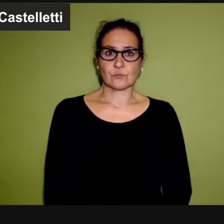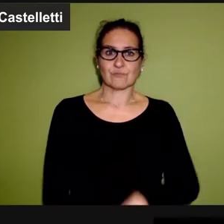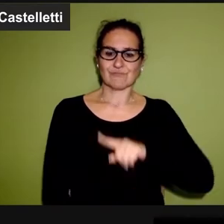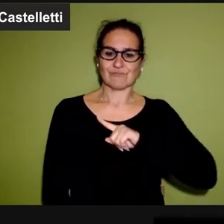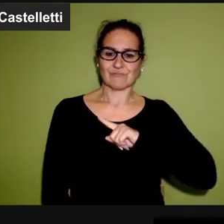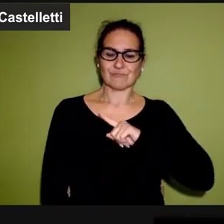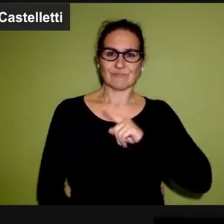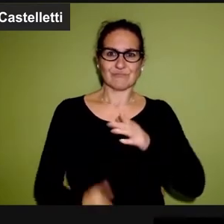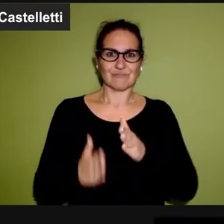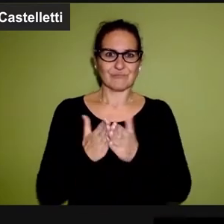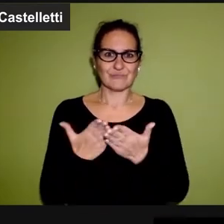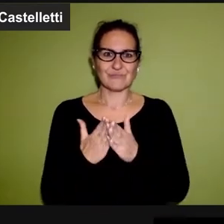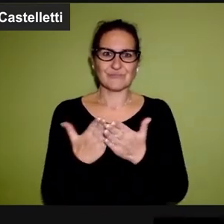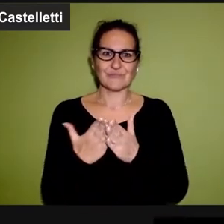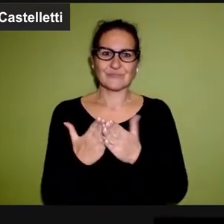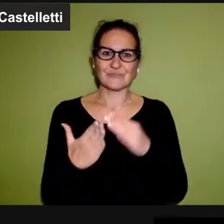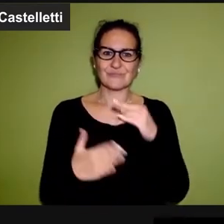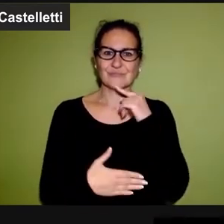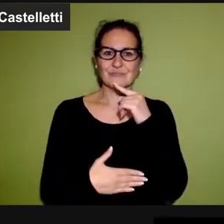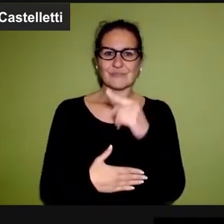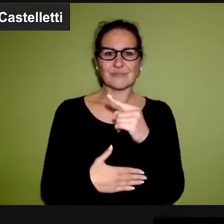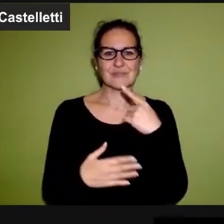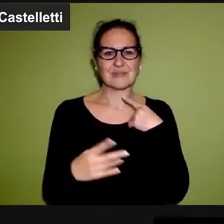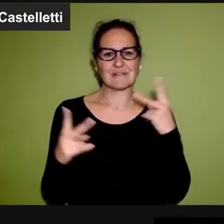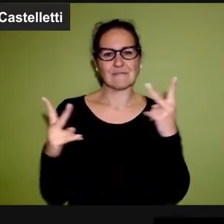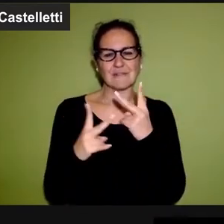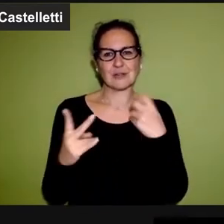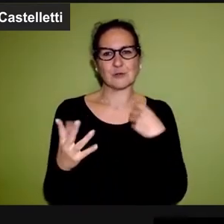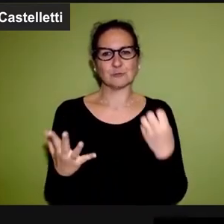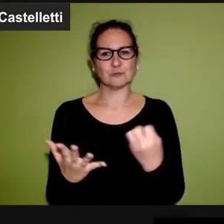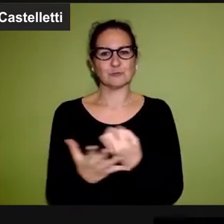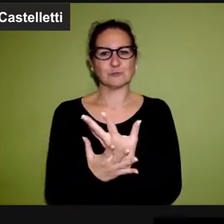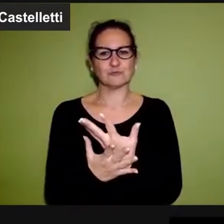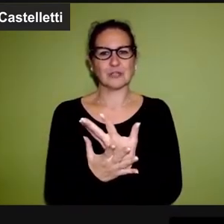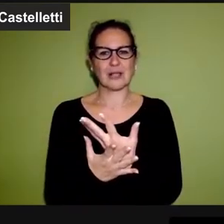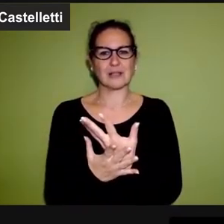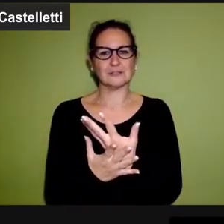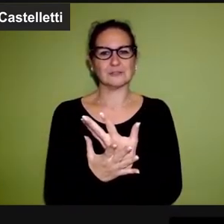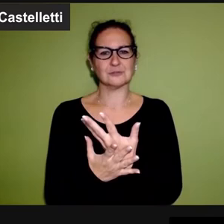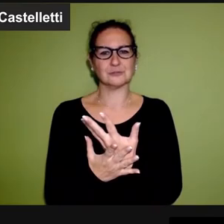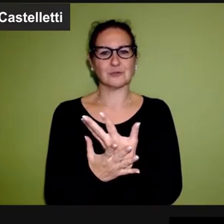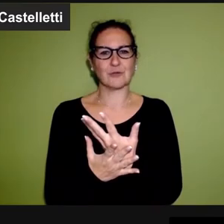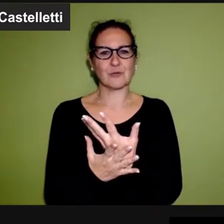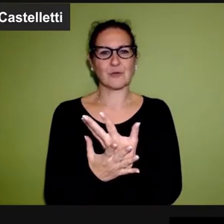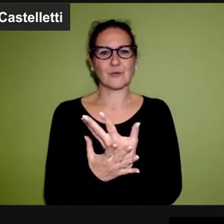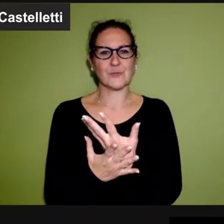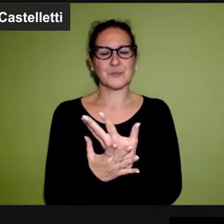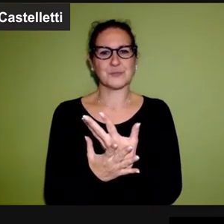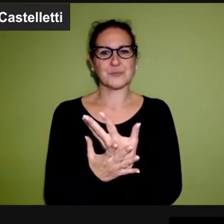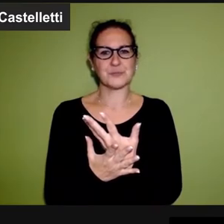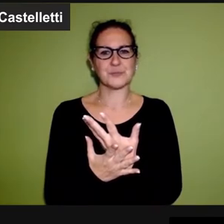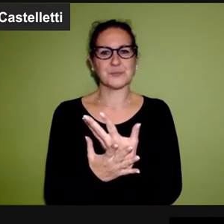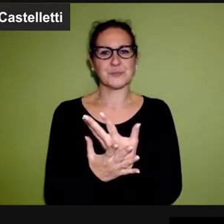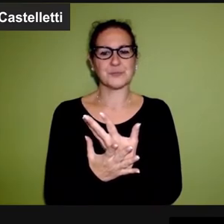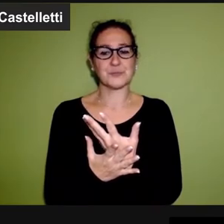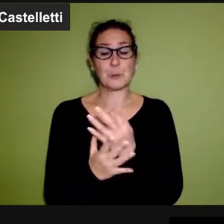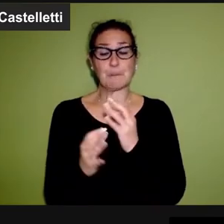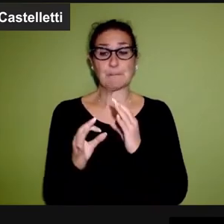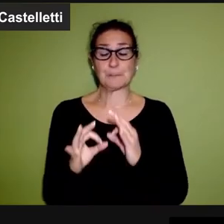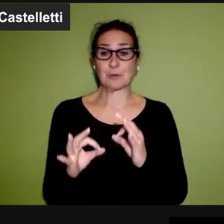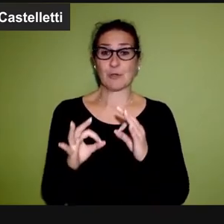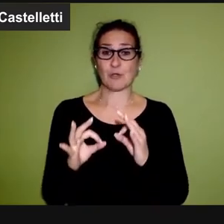Io nel mio libretto cito come uno dei casi quello su cui